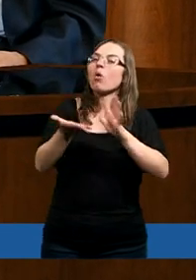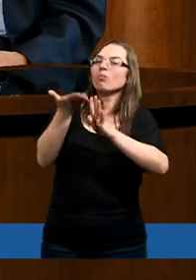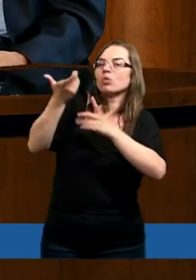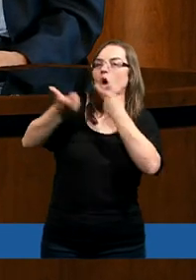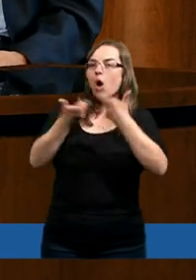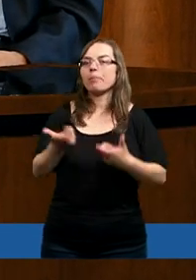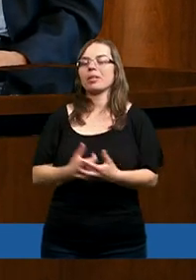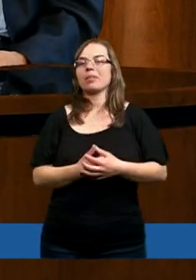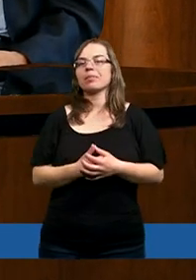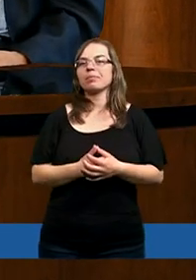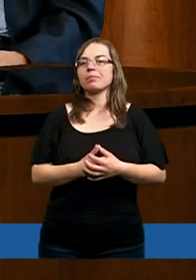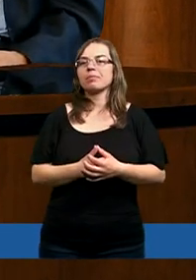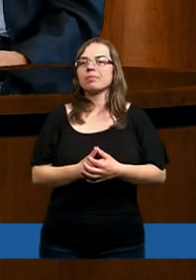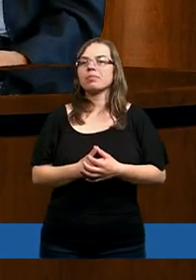może być.